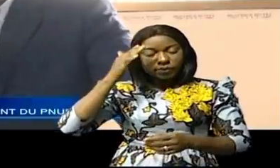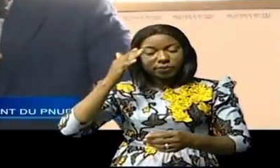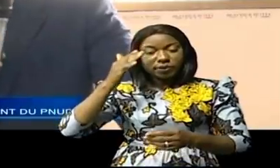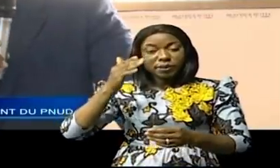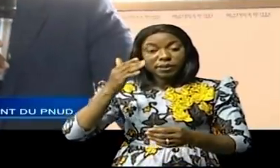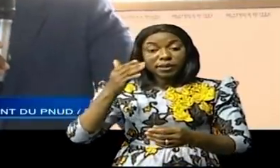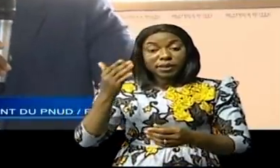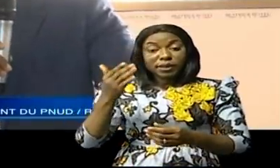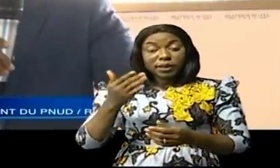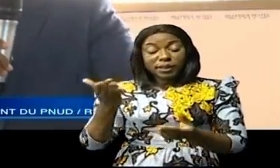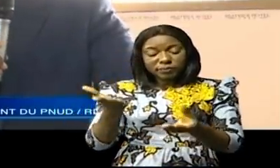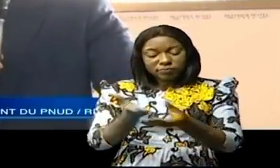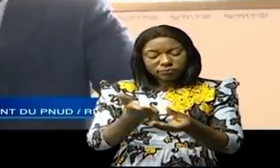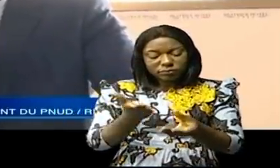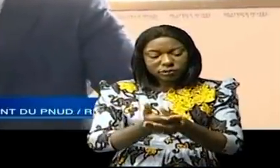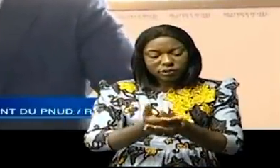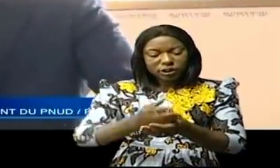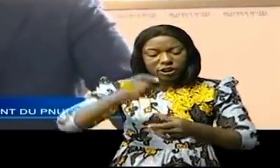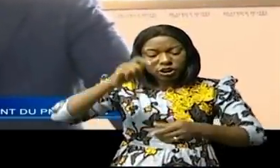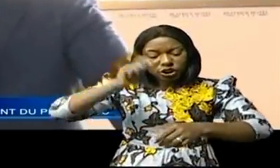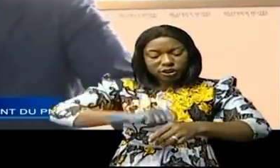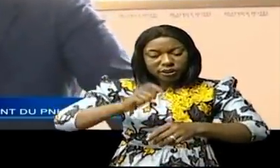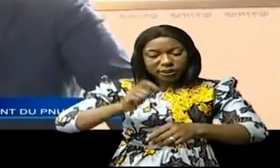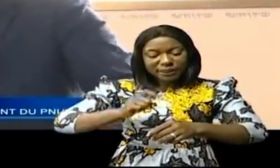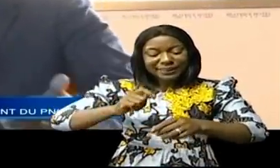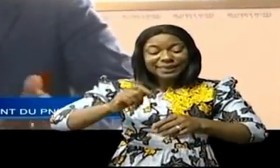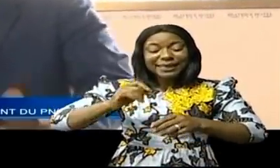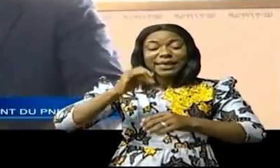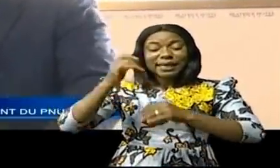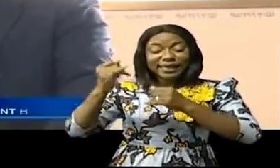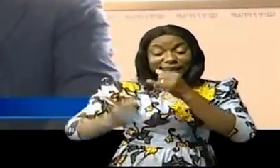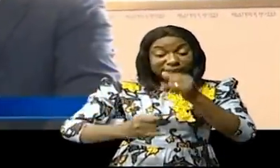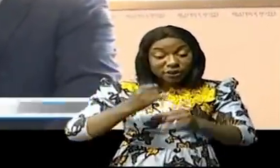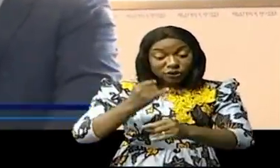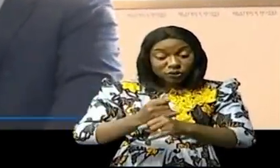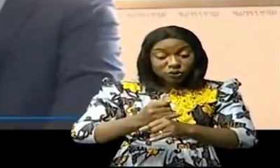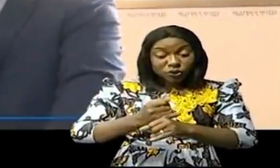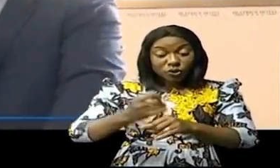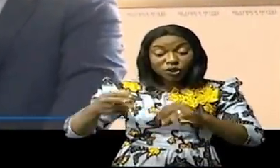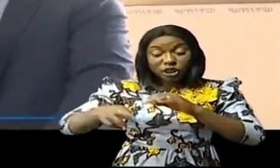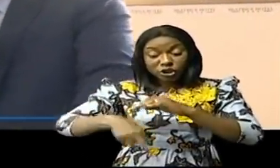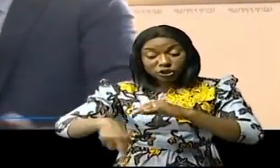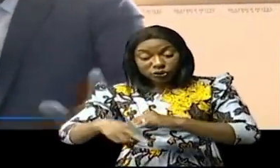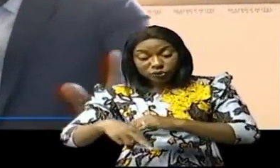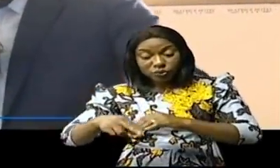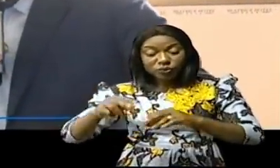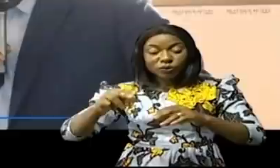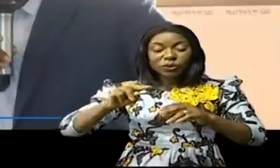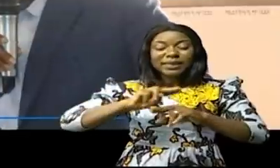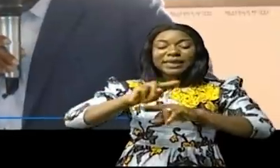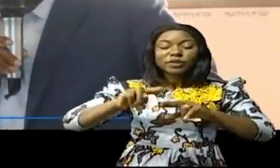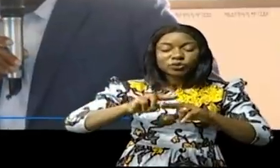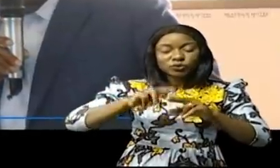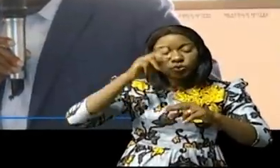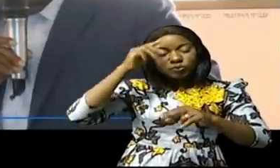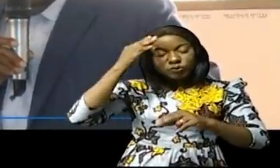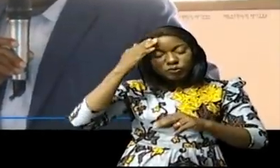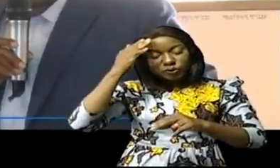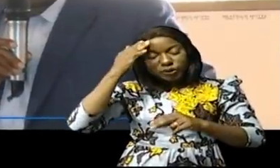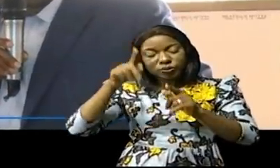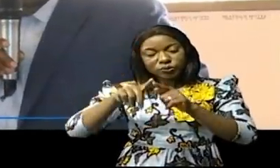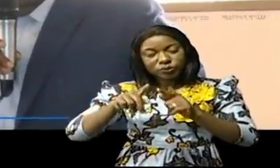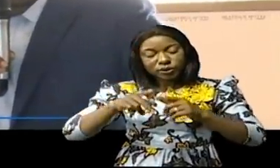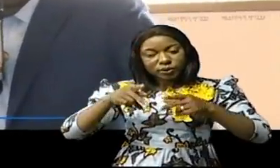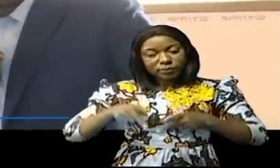internationaux, régionaux et nationaux relatifs à la promotion du genre. Ceci permettra de